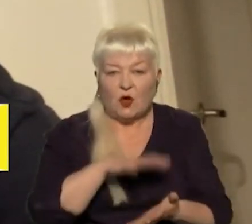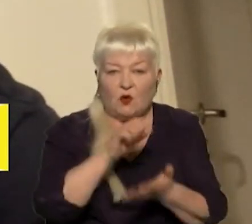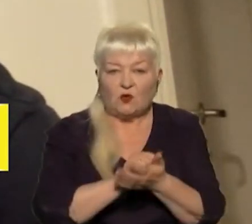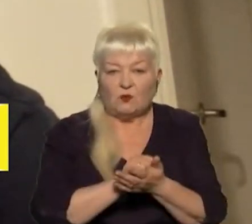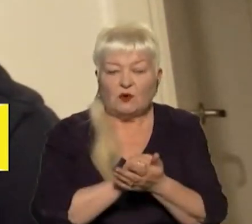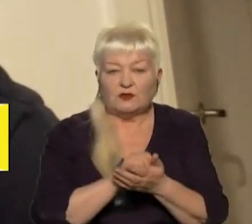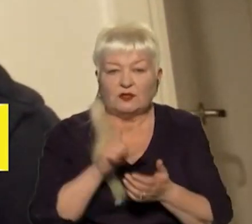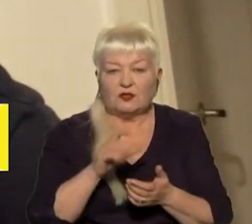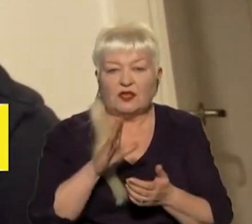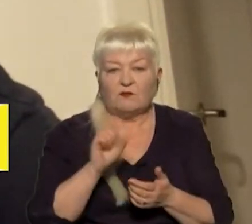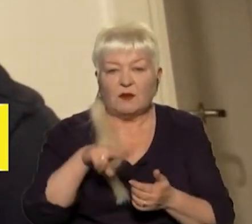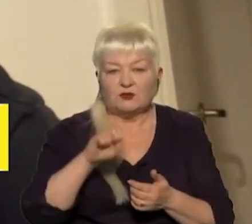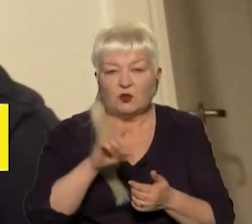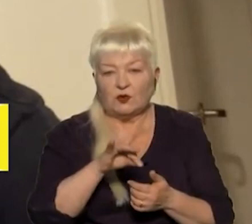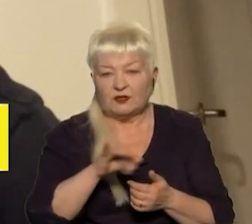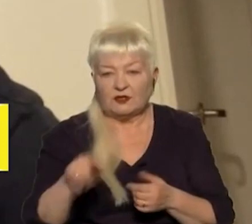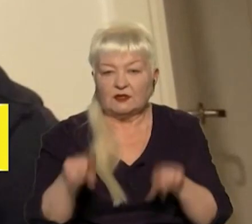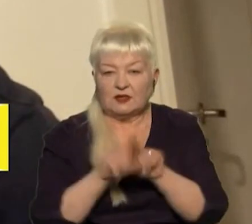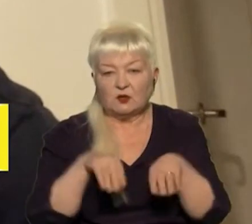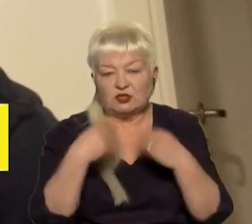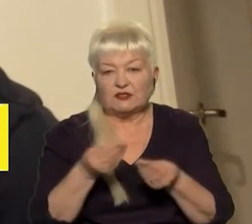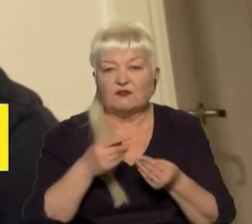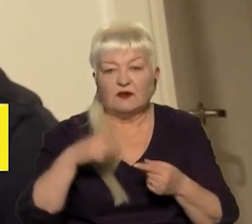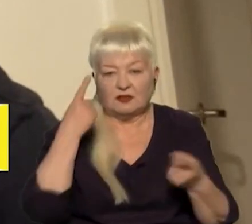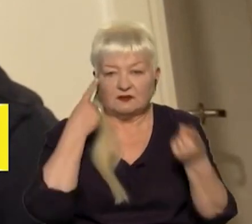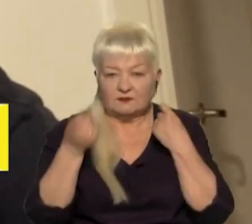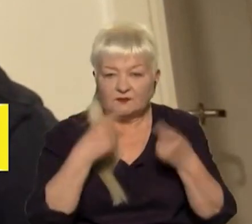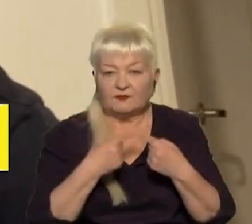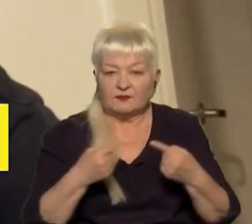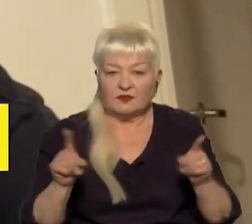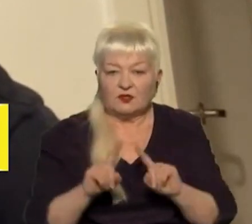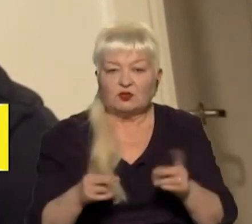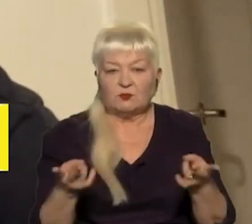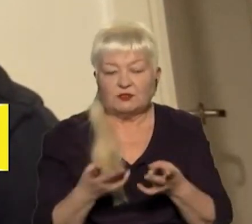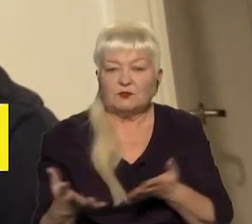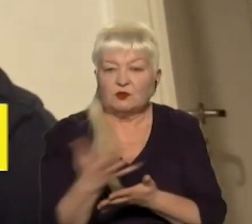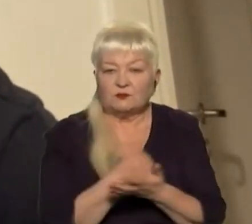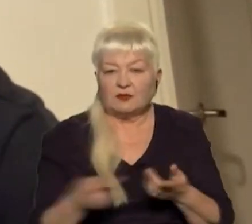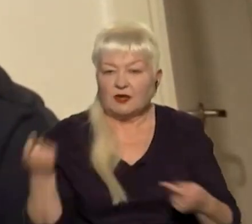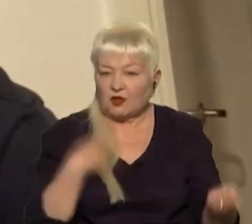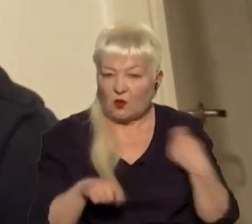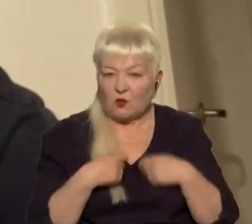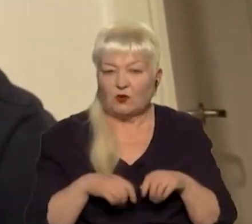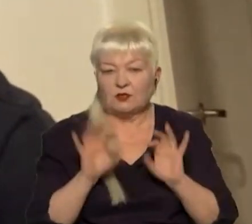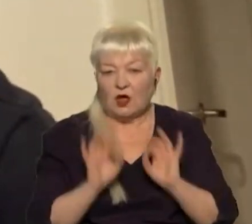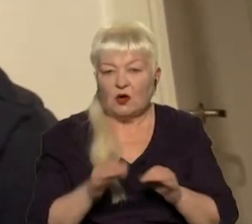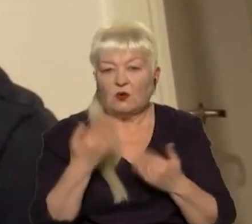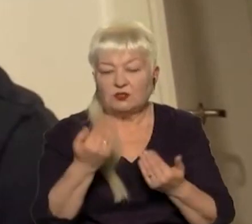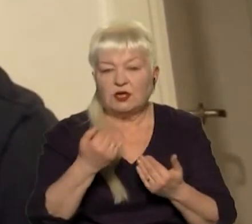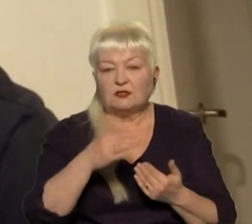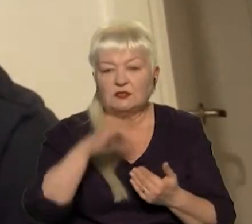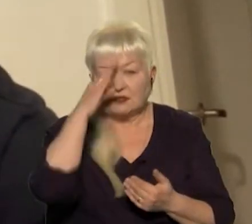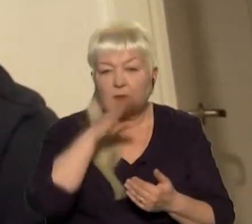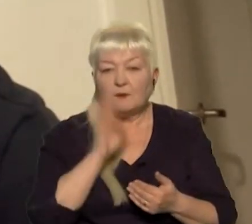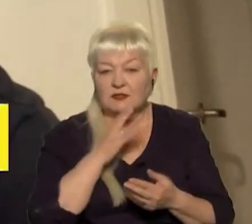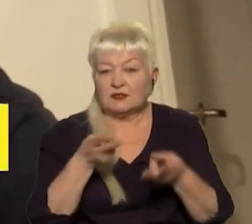росіяни надали до різних установ інформацію про те, що треба збирати одяг для них, хоча їхні батьки перебувають у Херсоні і